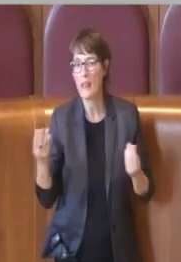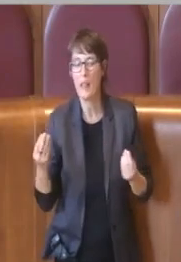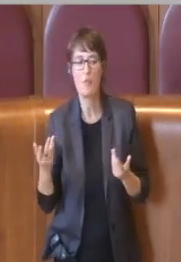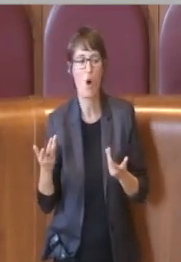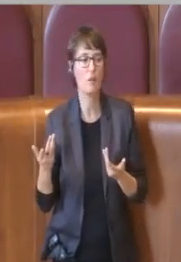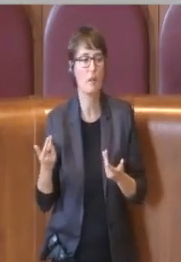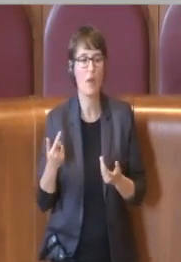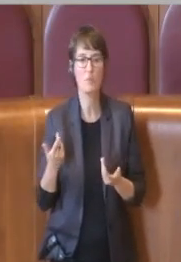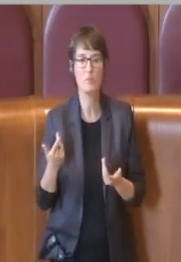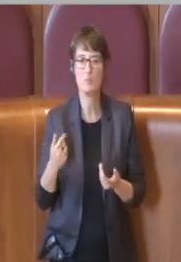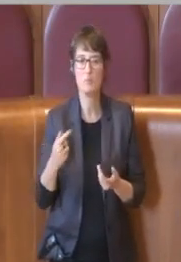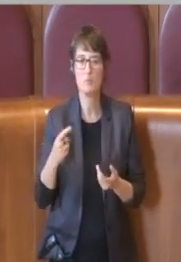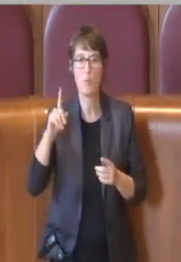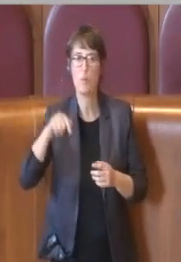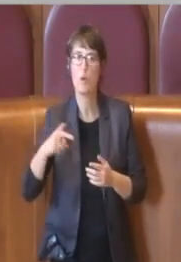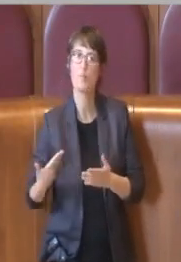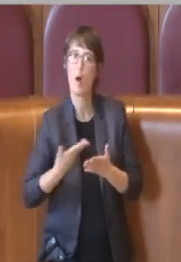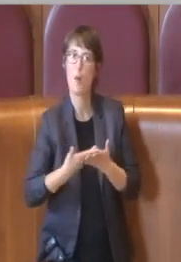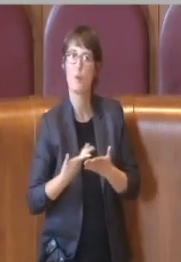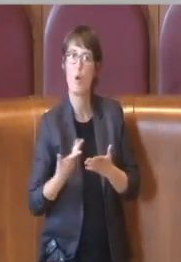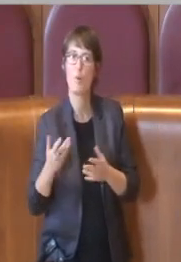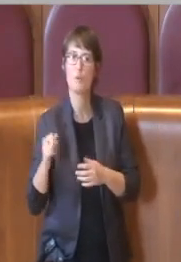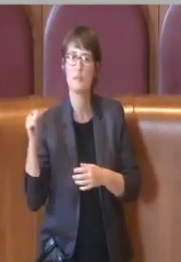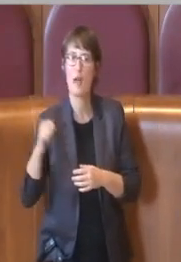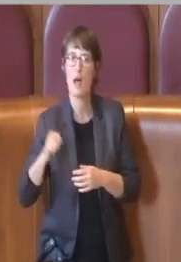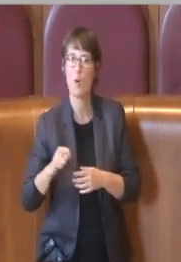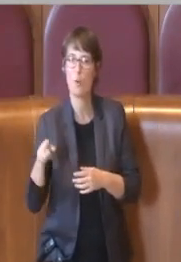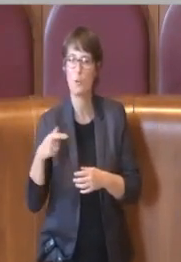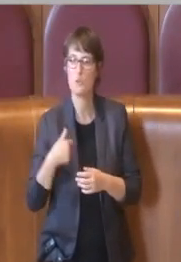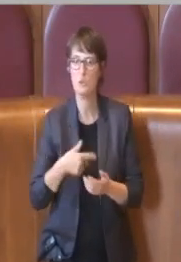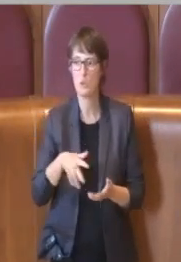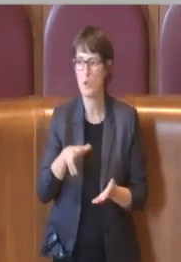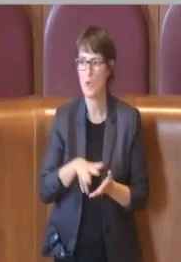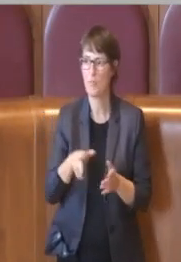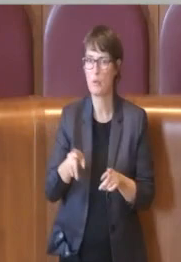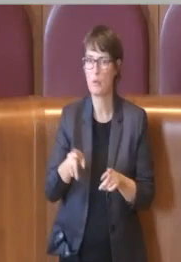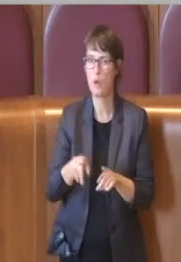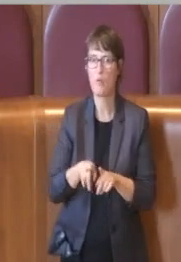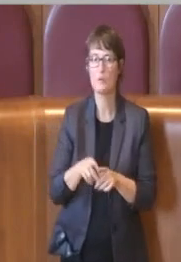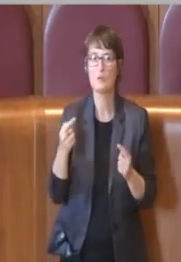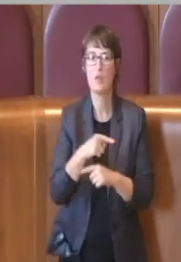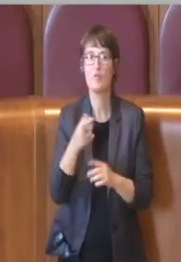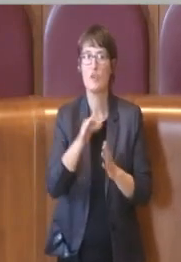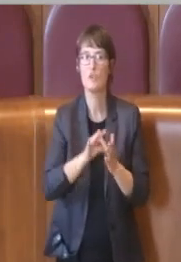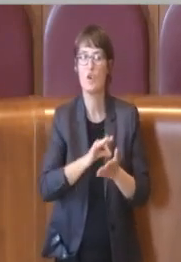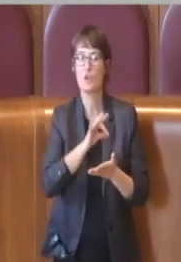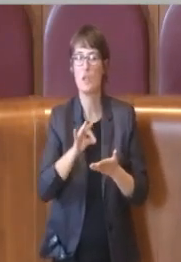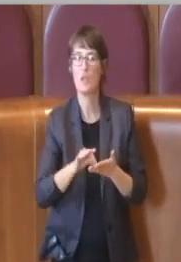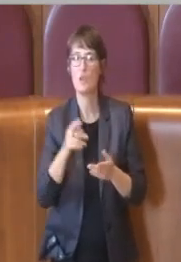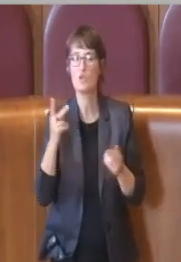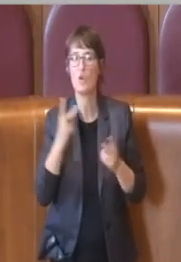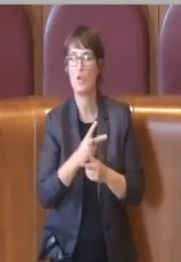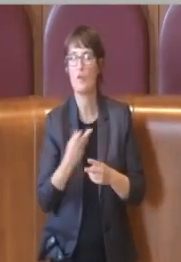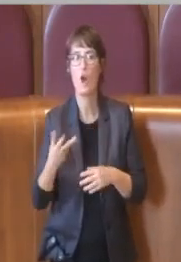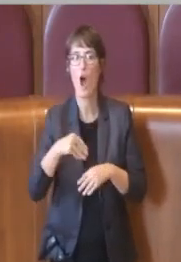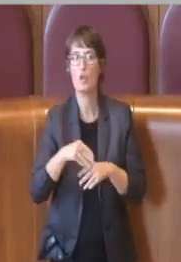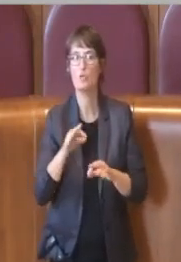approvabile, non aggiunge nulla essendo in contrasto con il regolamento di riferimento. Grazie.